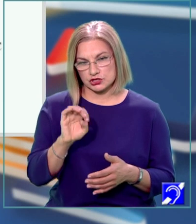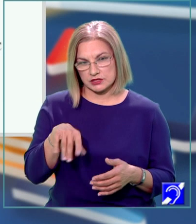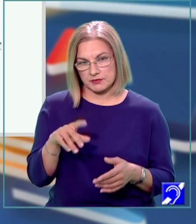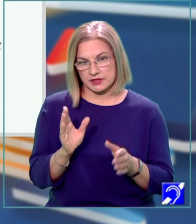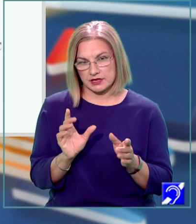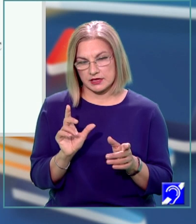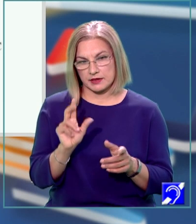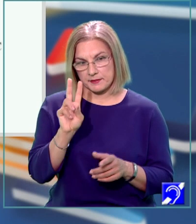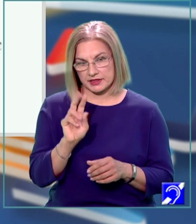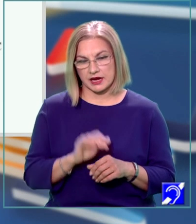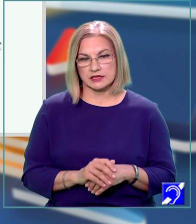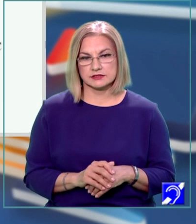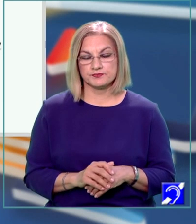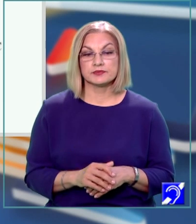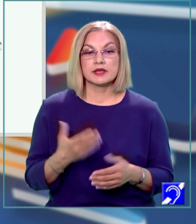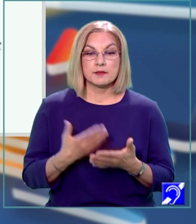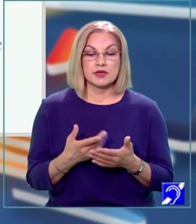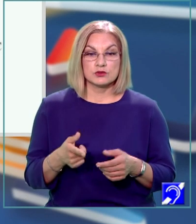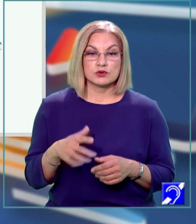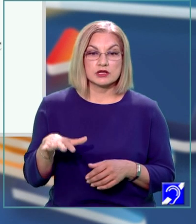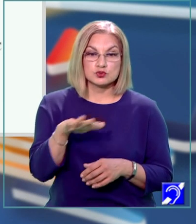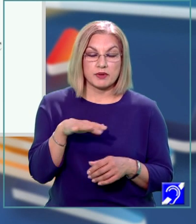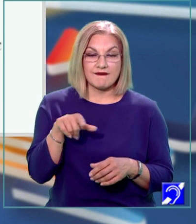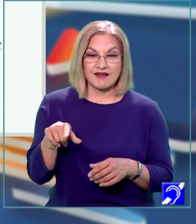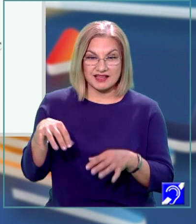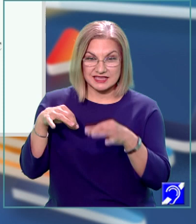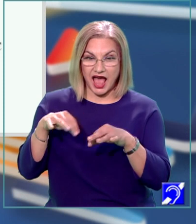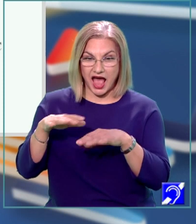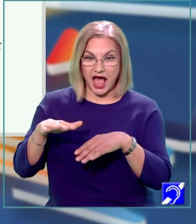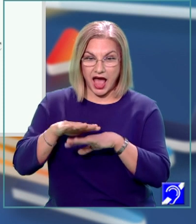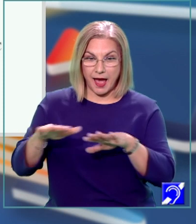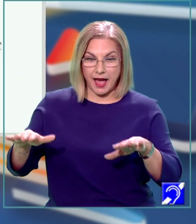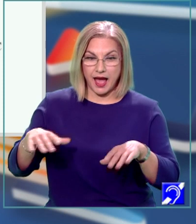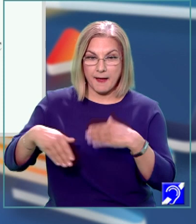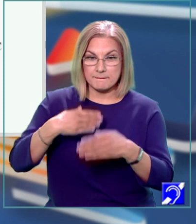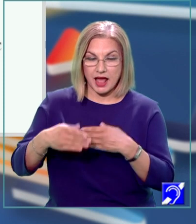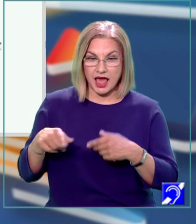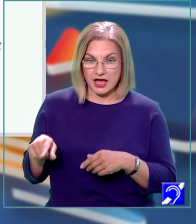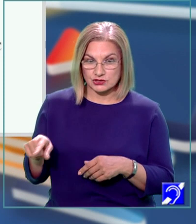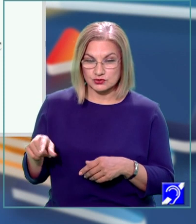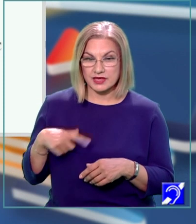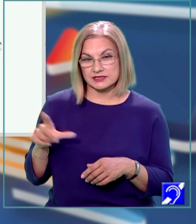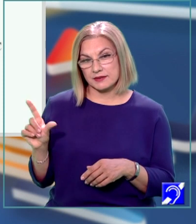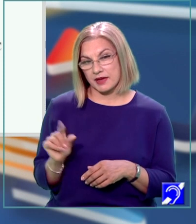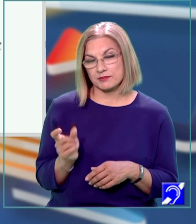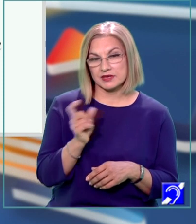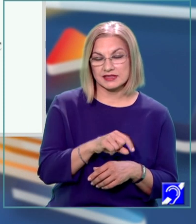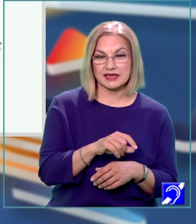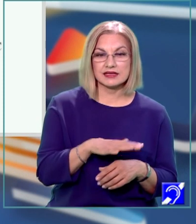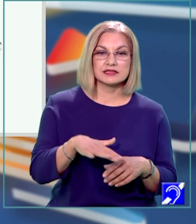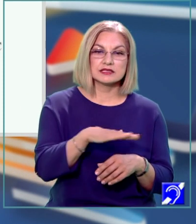pătrați. Deoarece suprafața ambalajului este mai mică decât suprafața